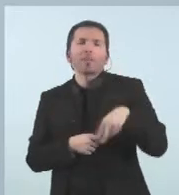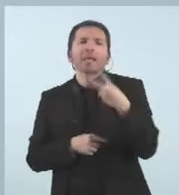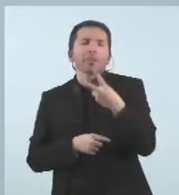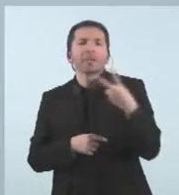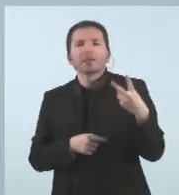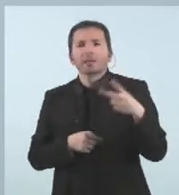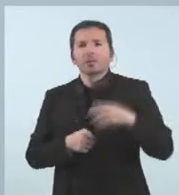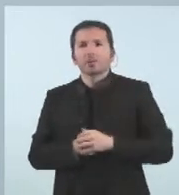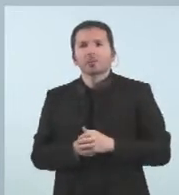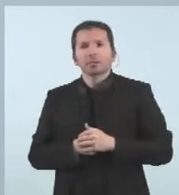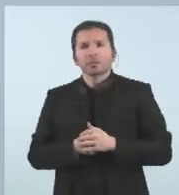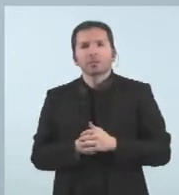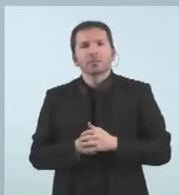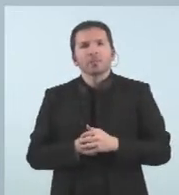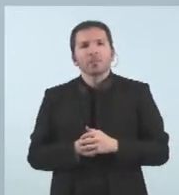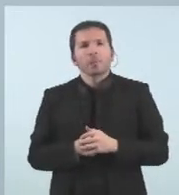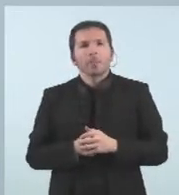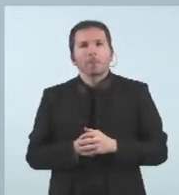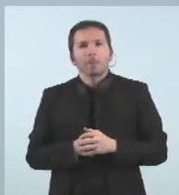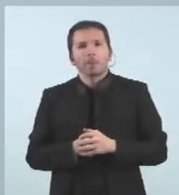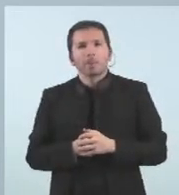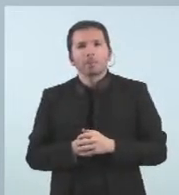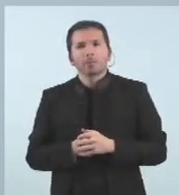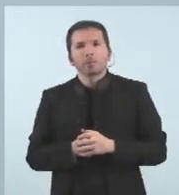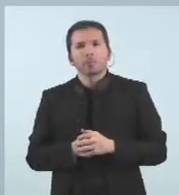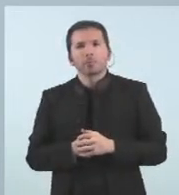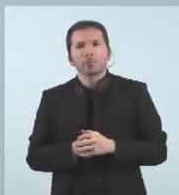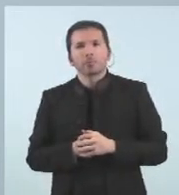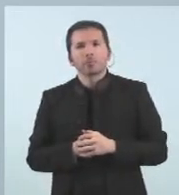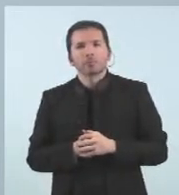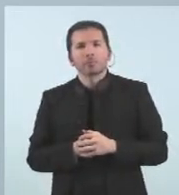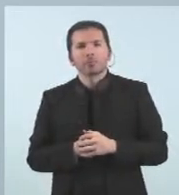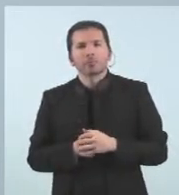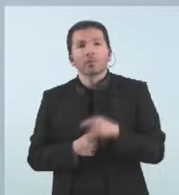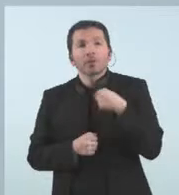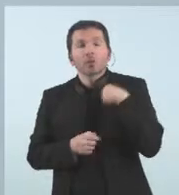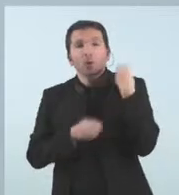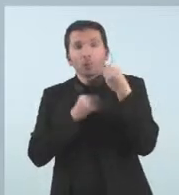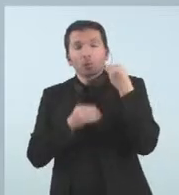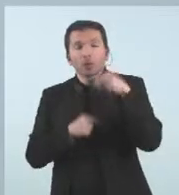que la primera reunió on assumirem la presidència es desenvoluparà demà mateix.